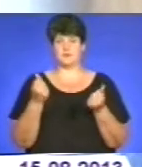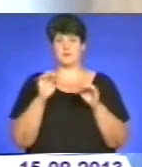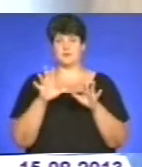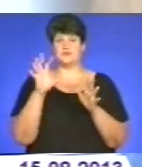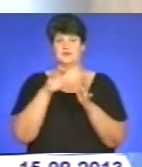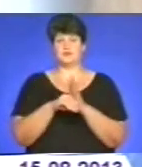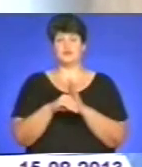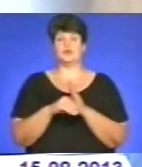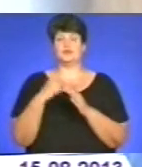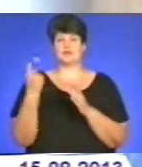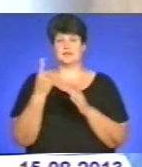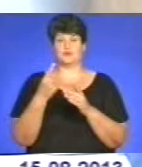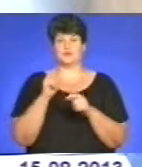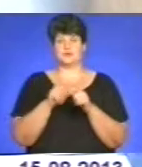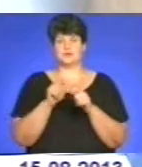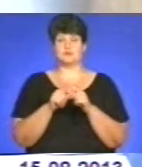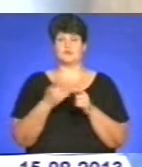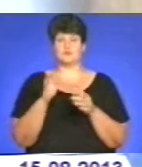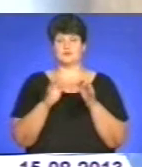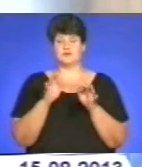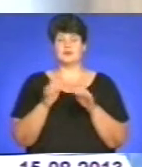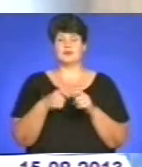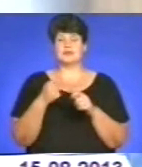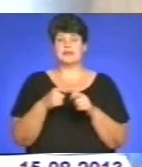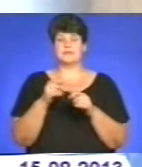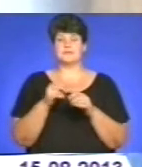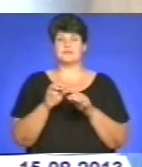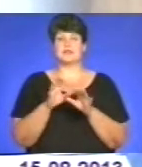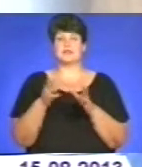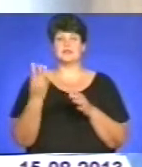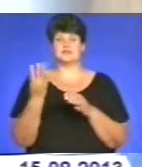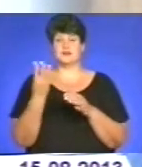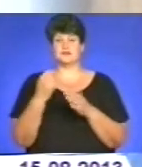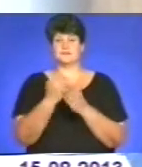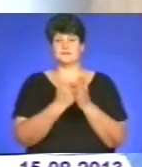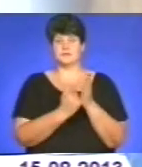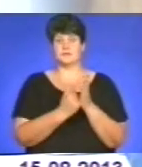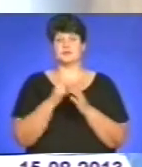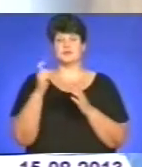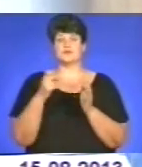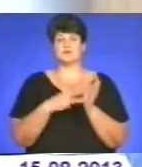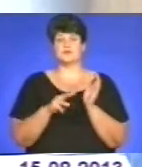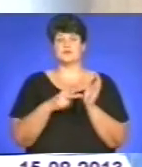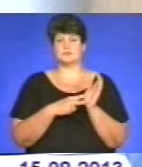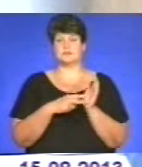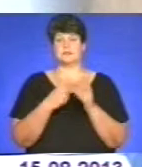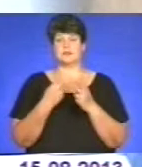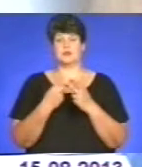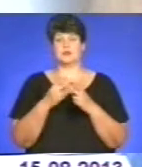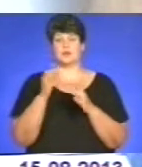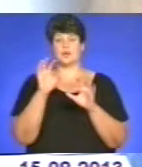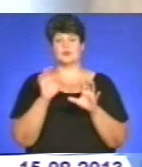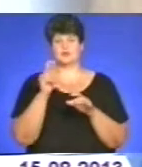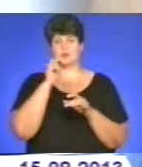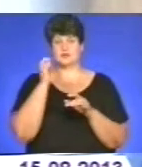до єдиного реєстру досудових розслідувань, яка кваліфікується частиною 4 статті 187 Кримінального кодексу України, тобто